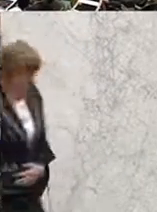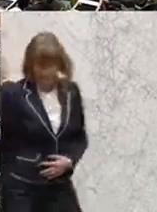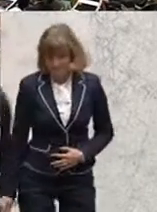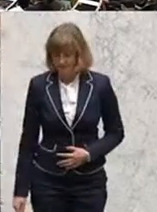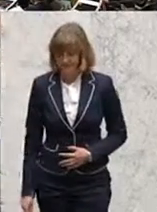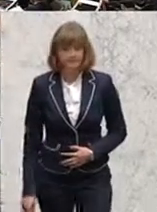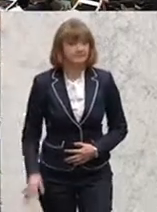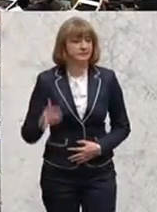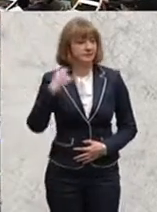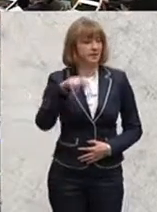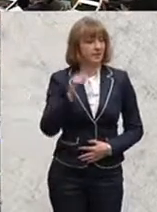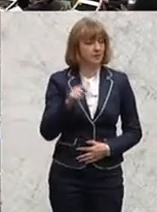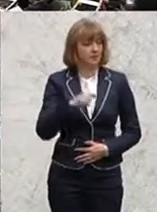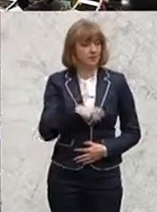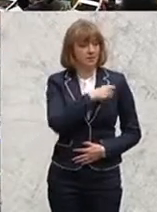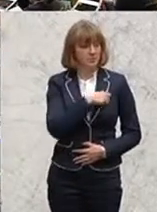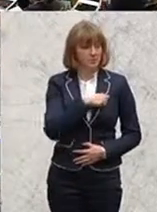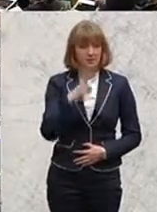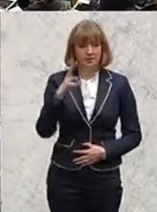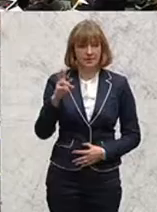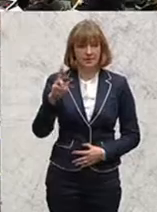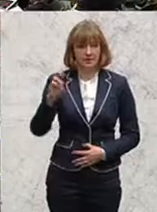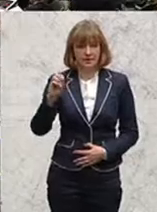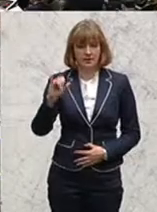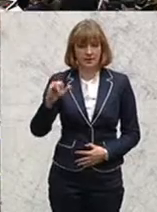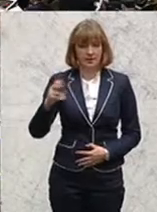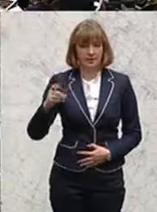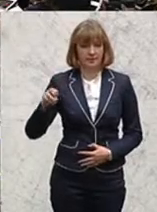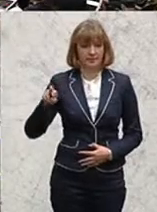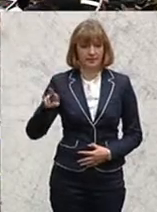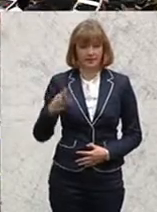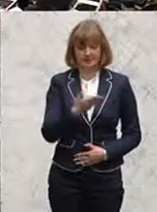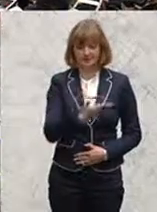Frau Abgeordnete Magistra Karin Greiner, bitte, Sie sind die Nächsten. Vielen Dank.